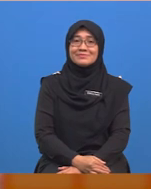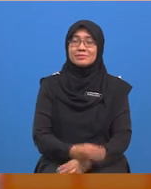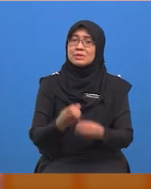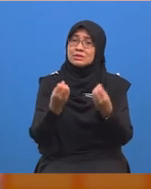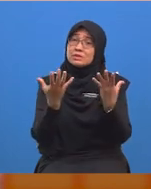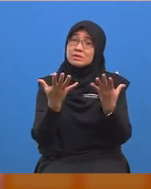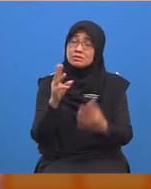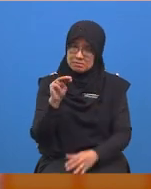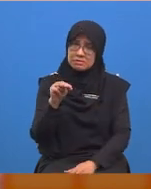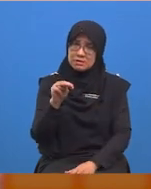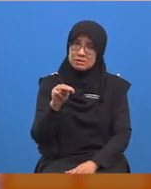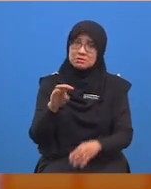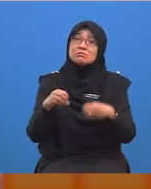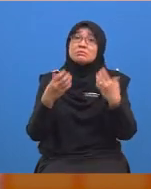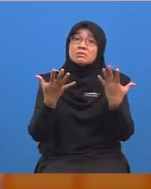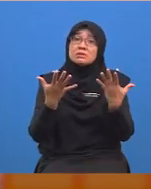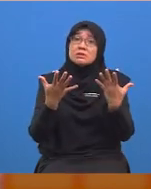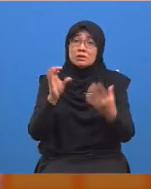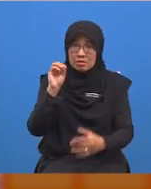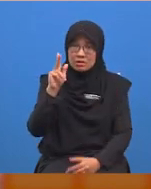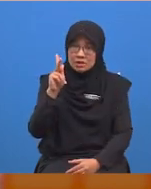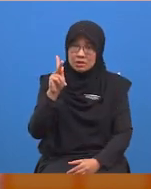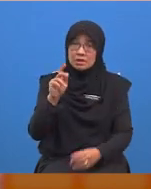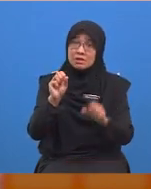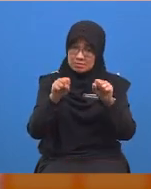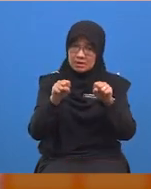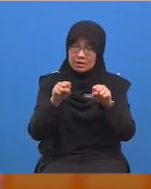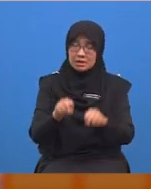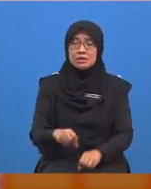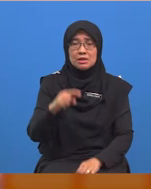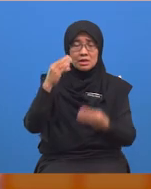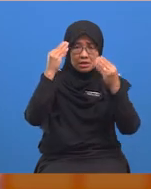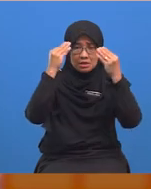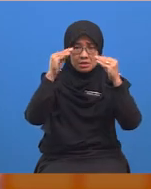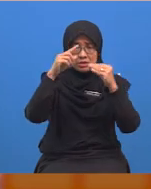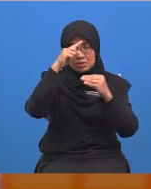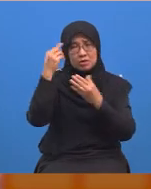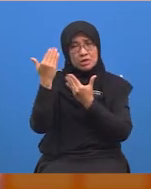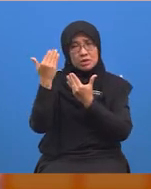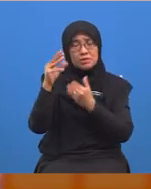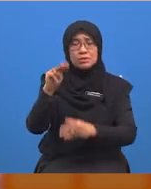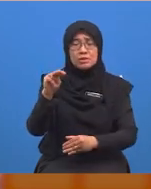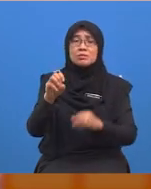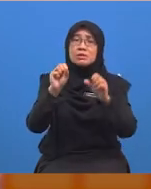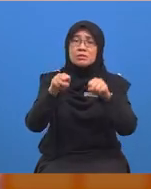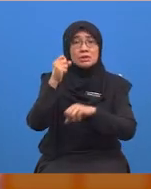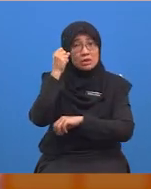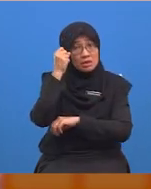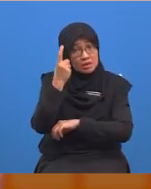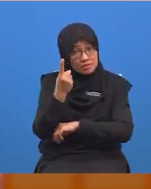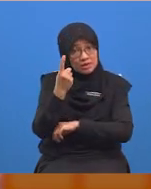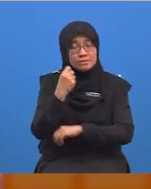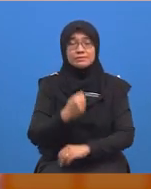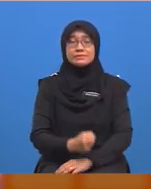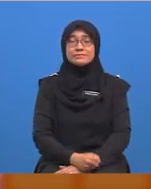Bagaimana murid-murid? Jelas setakat ini? Cikgu harap murid-murid dapat memahami dengan jelas melalui penerangan